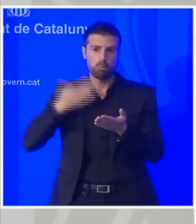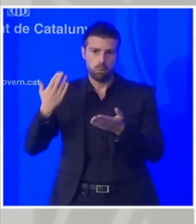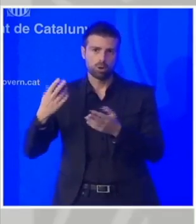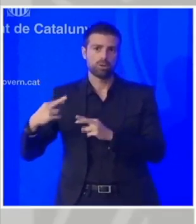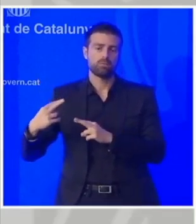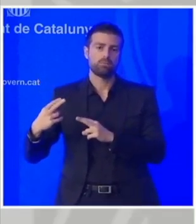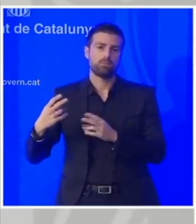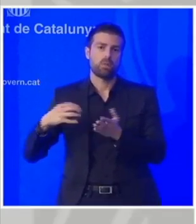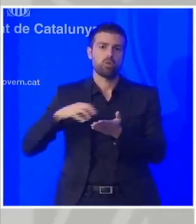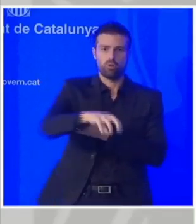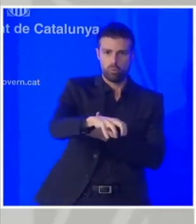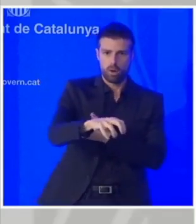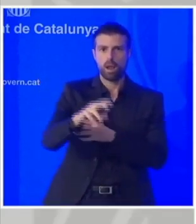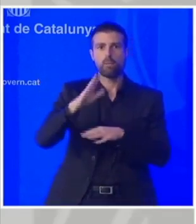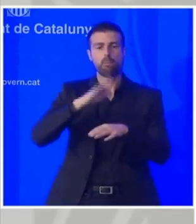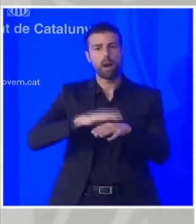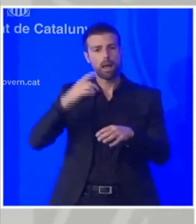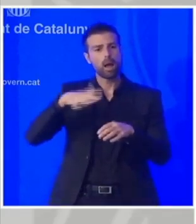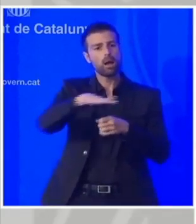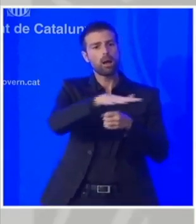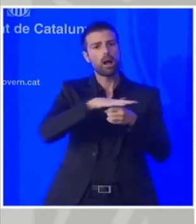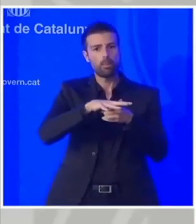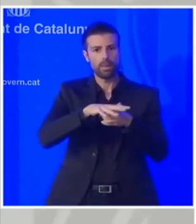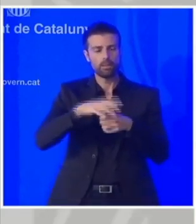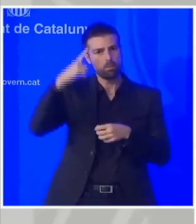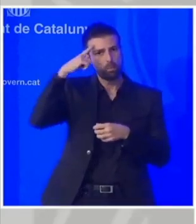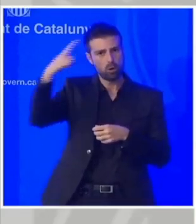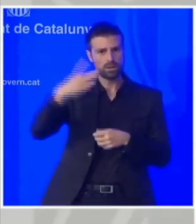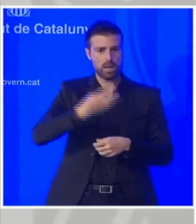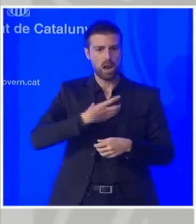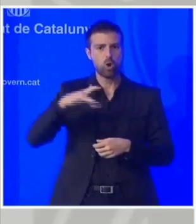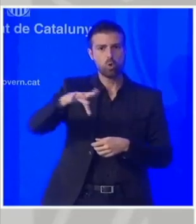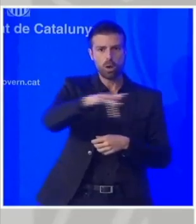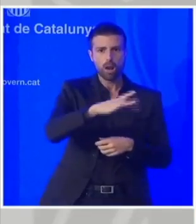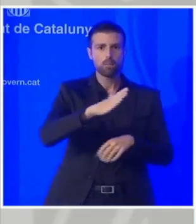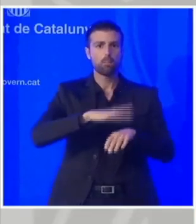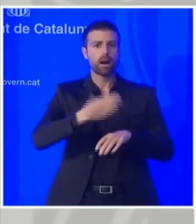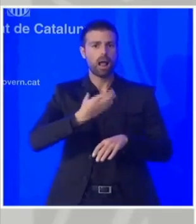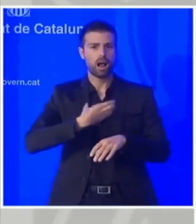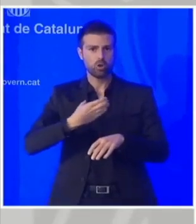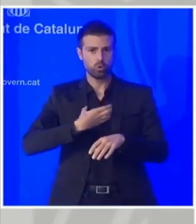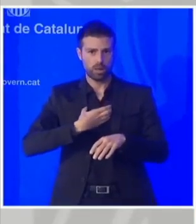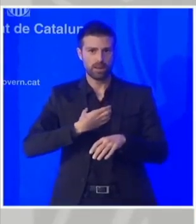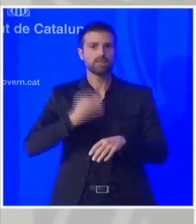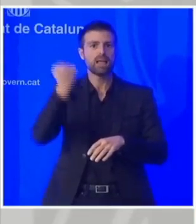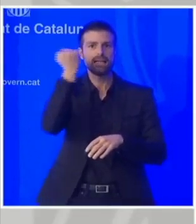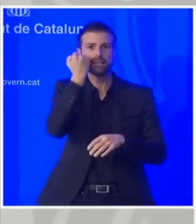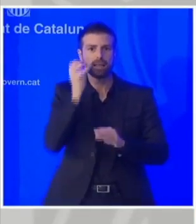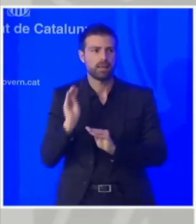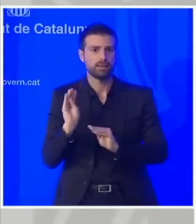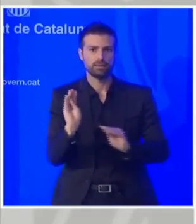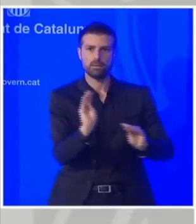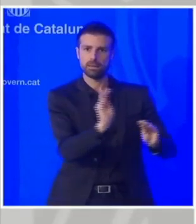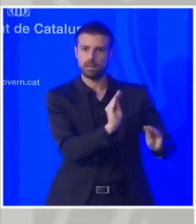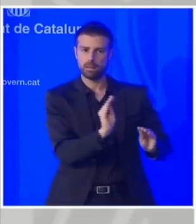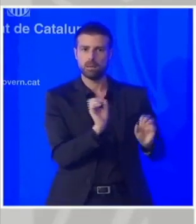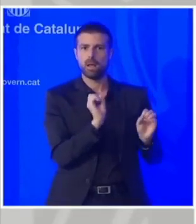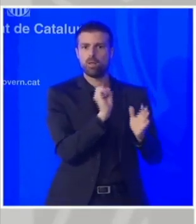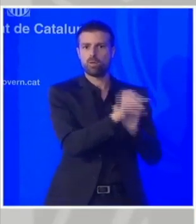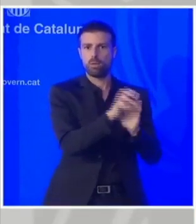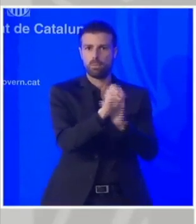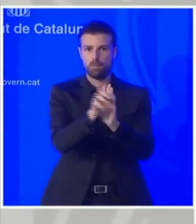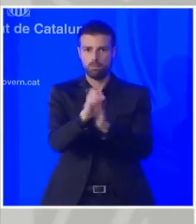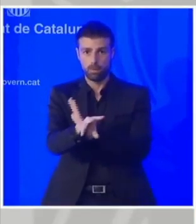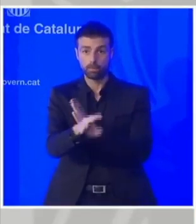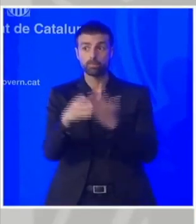d'origen de les policies locals a Catalunya als propis ajuntaments, a les hisendes dels ajuntaments que les havien emès. I